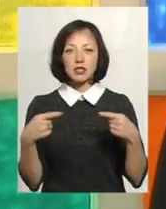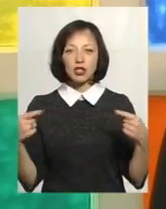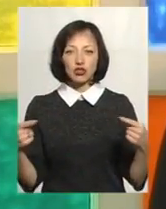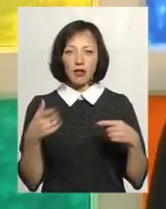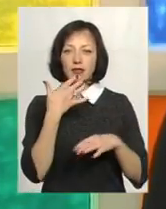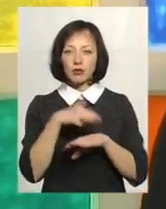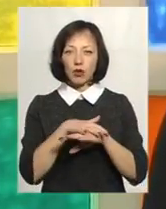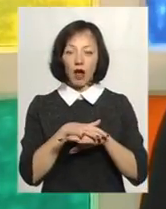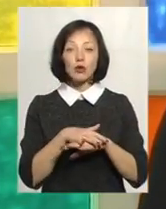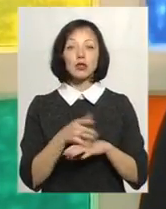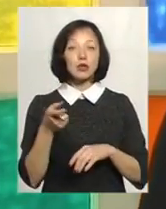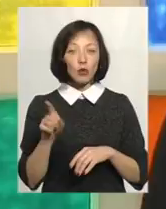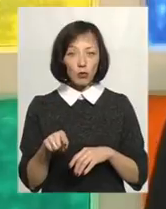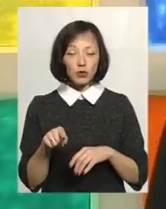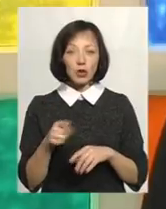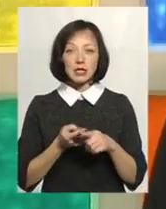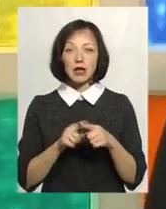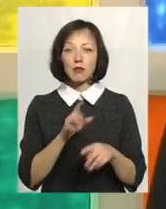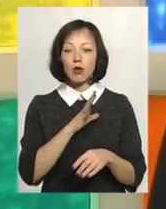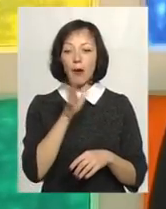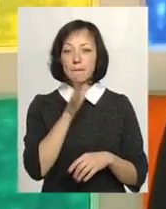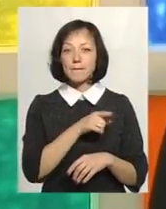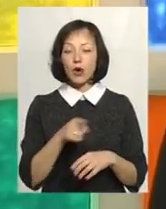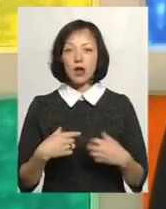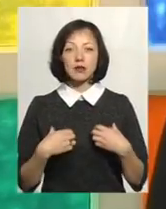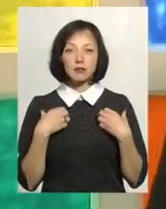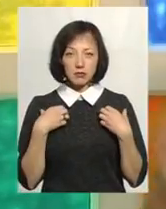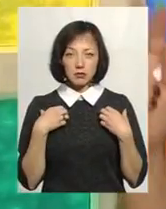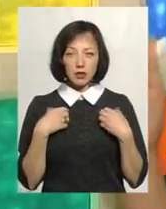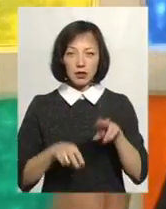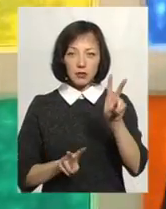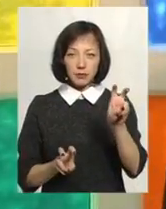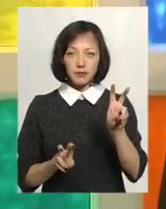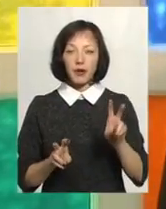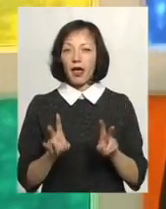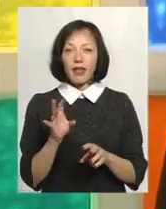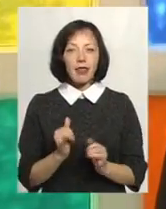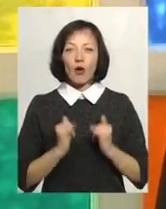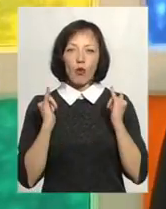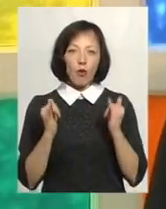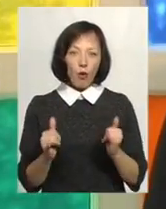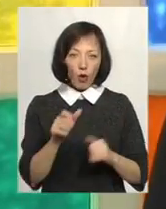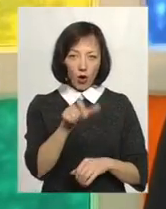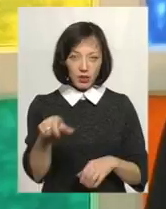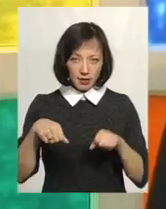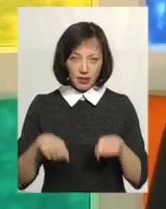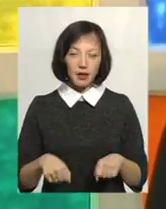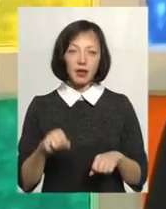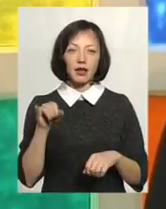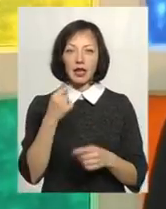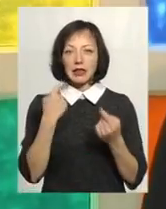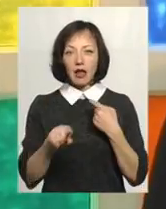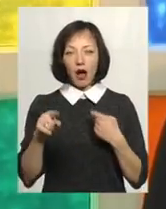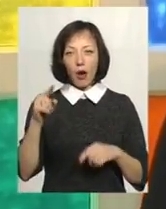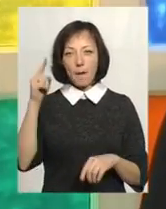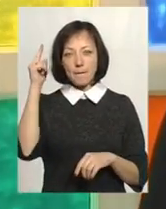національності. Тобто, знаєте, це була пора, страшна пора, в лапках, так скажу, неугодних інакамислищих,